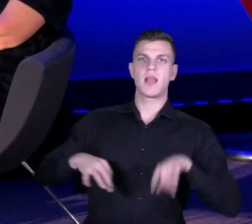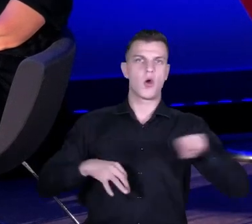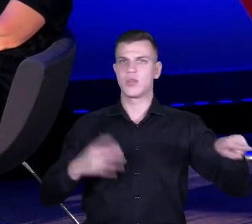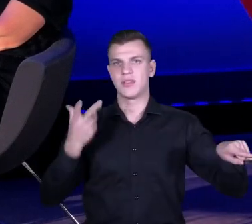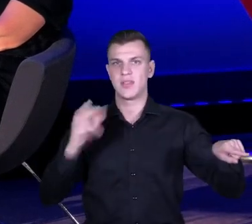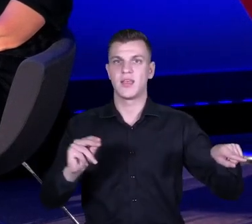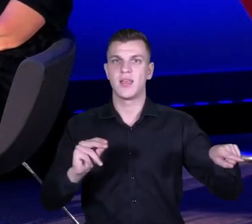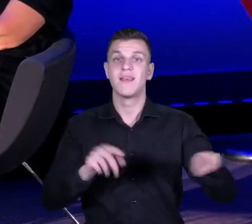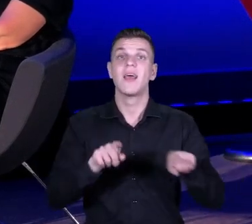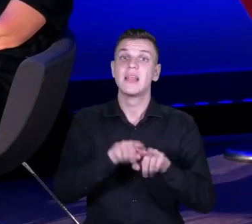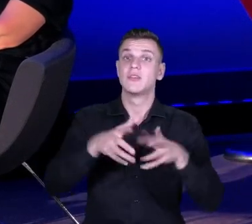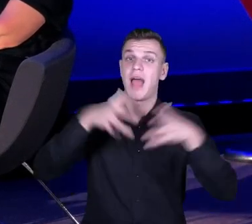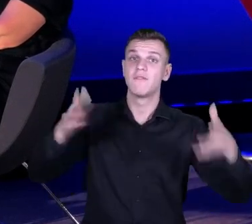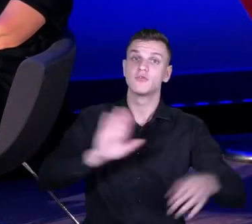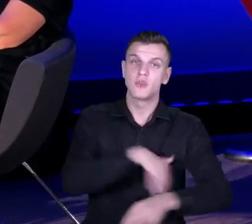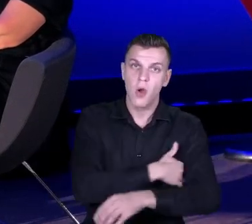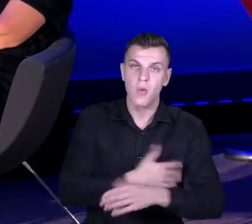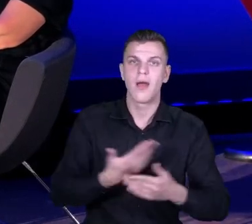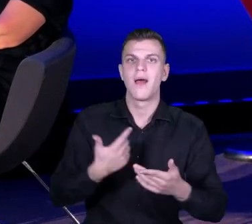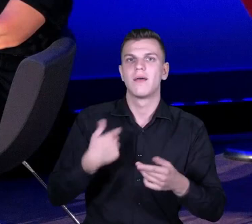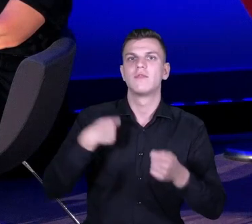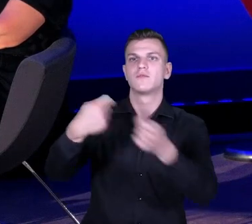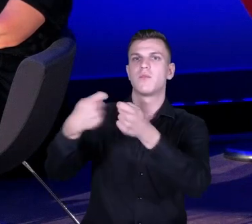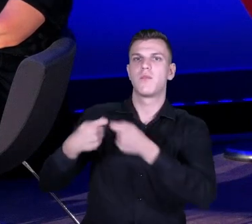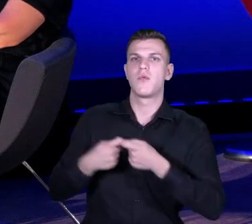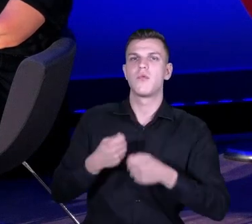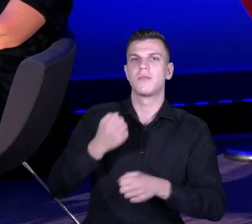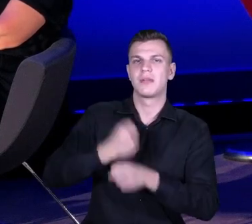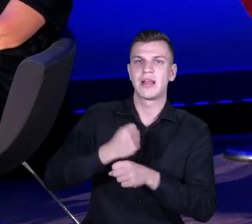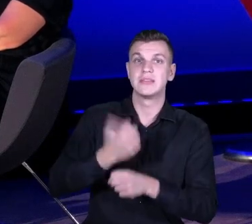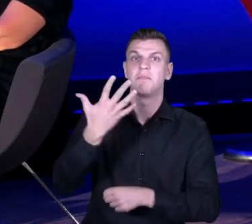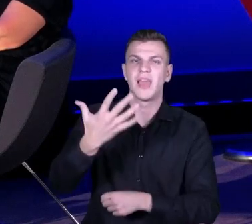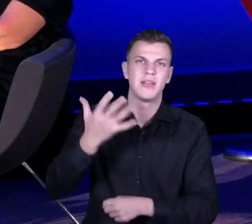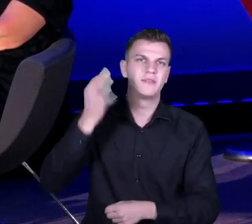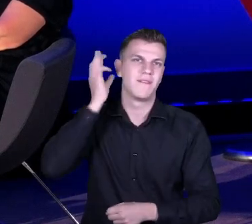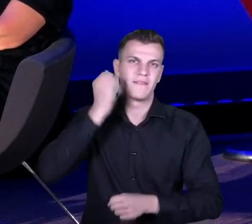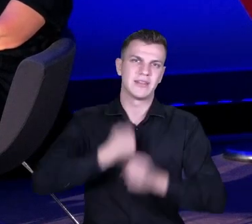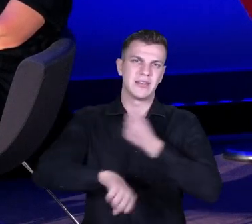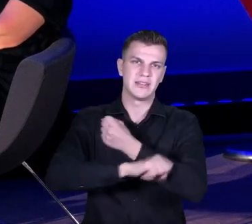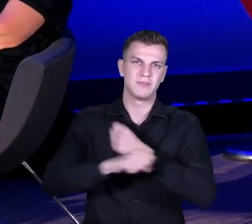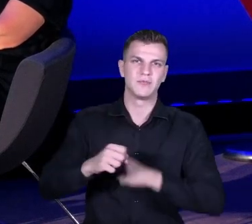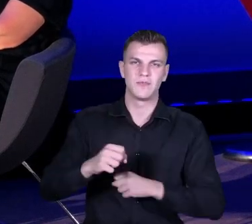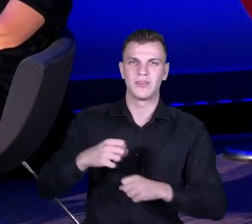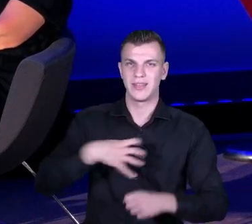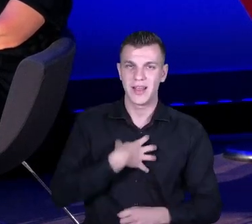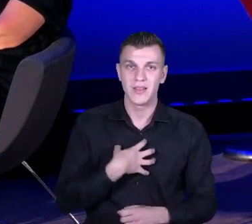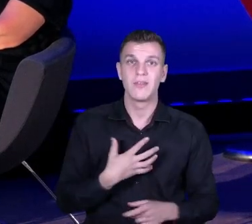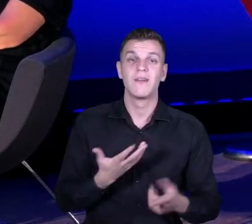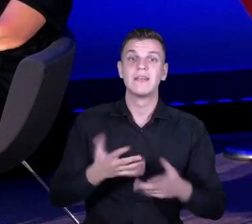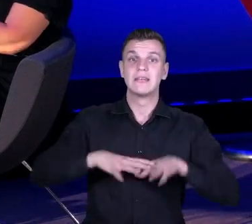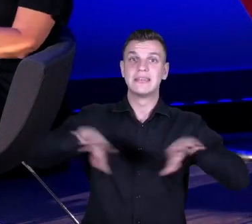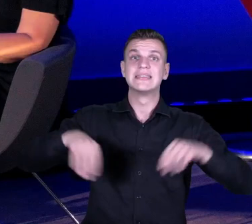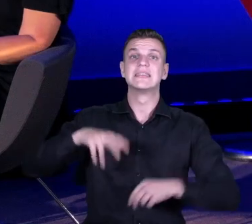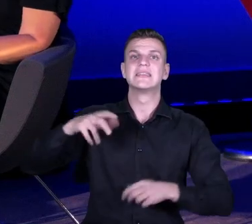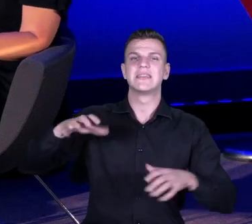potencjał. Mając do współpracy pięć pań, wicedyrektor, mam olbrzymi zespół kierowniczy i my też